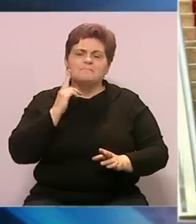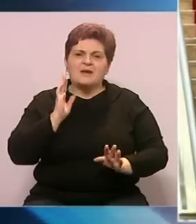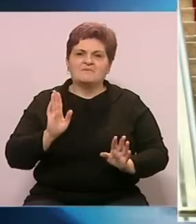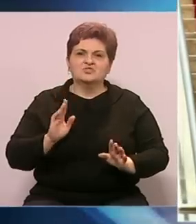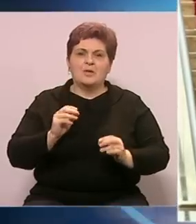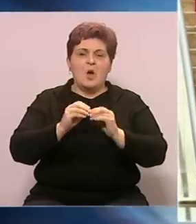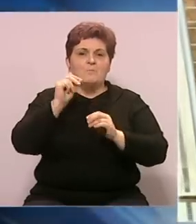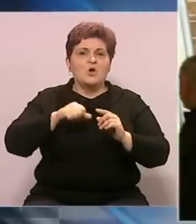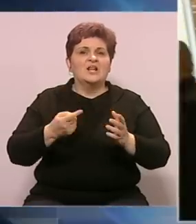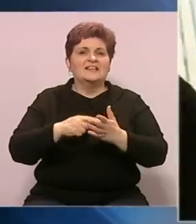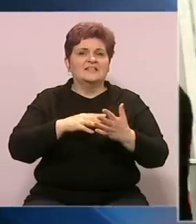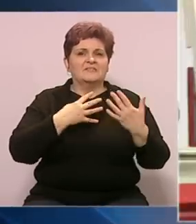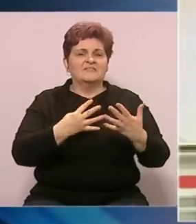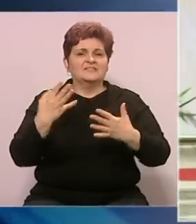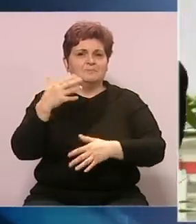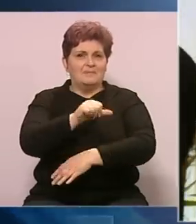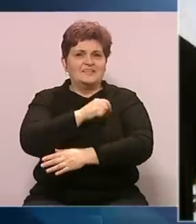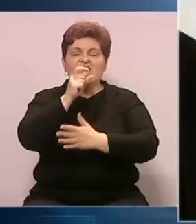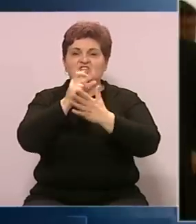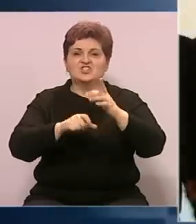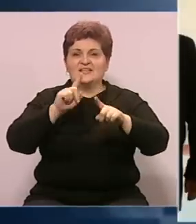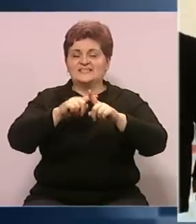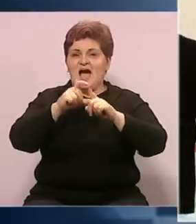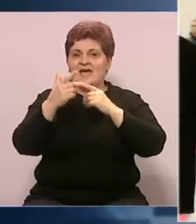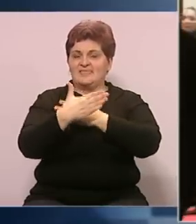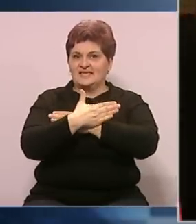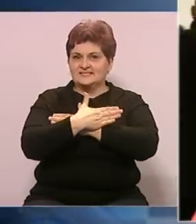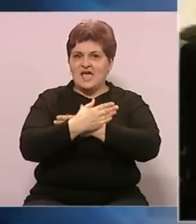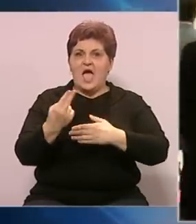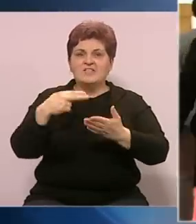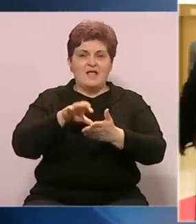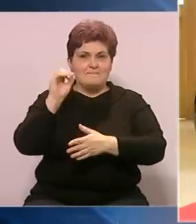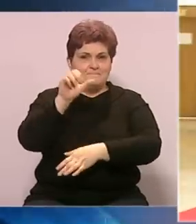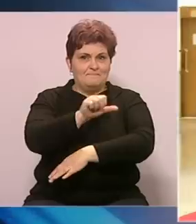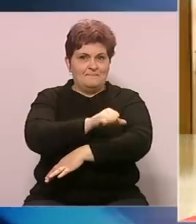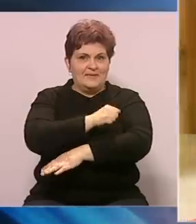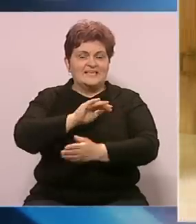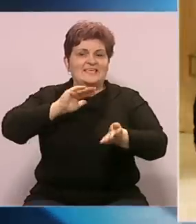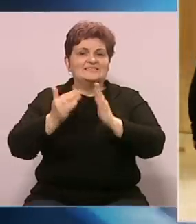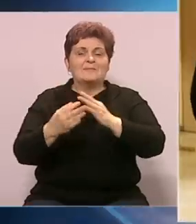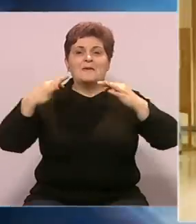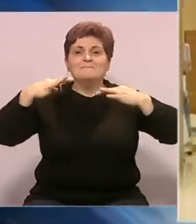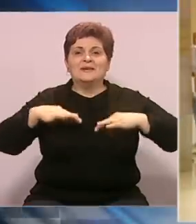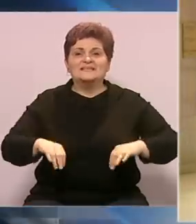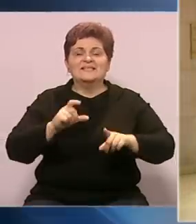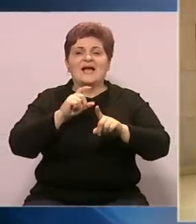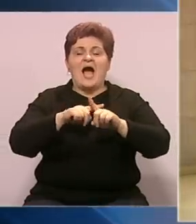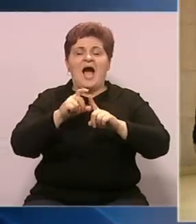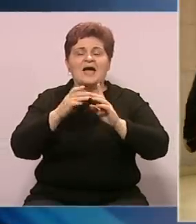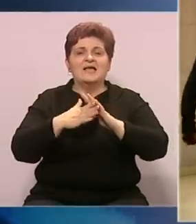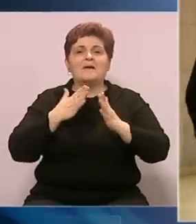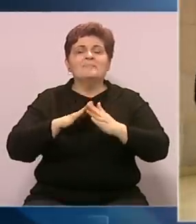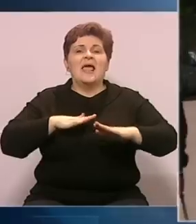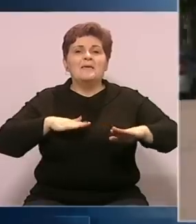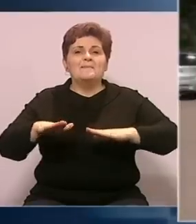Borjana Krišto, 1995. godine članica je HDZ-a, a od 2015. godine je i zamjenica predsjednika te stranke. Bila je